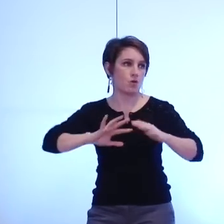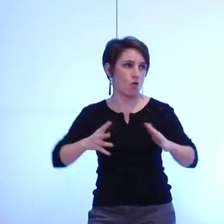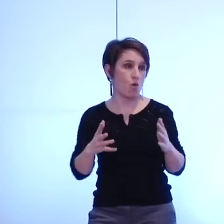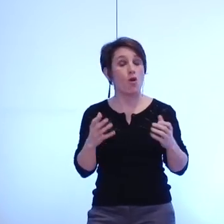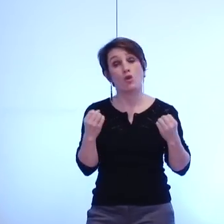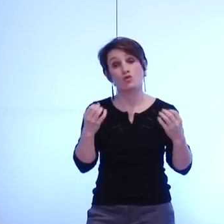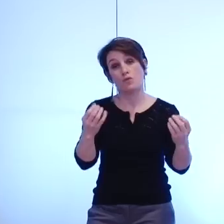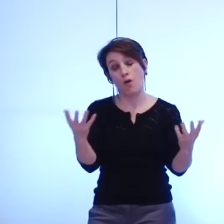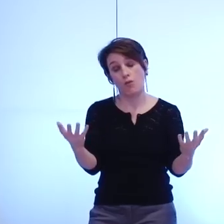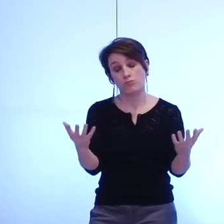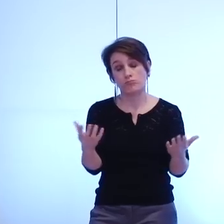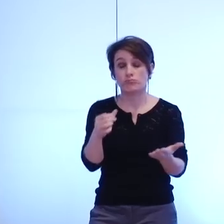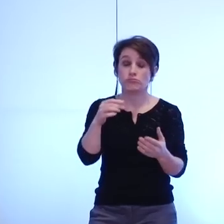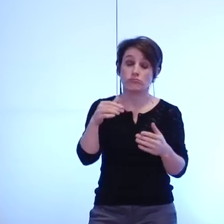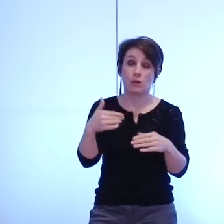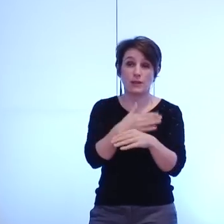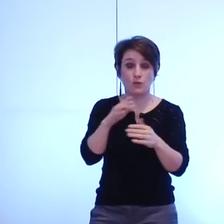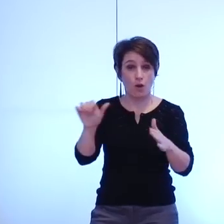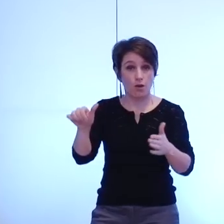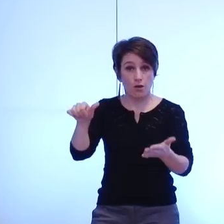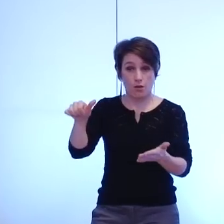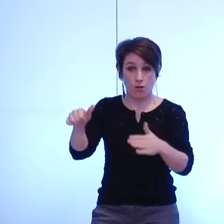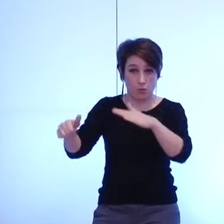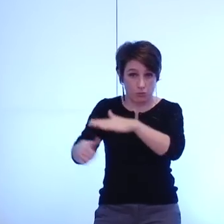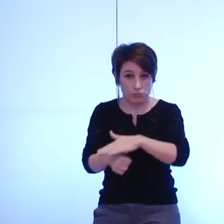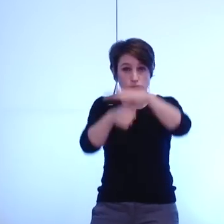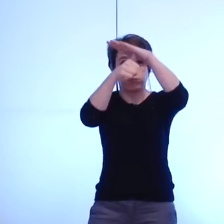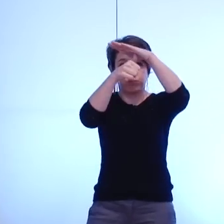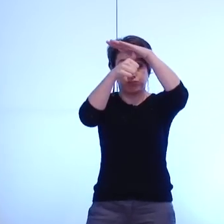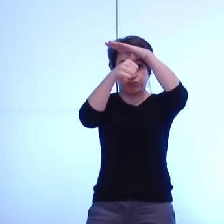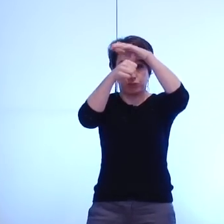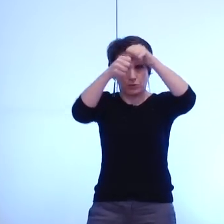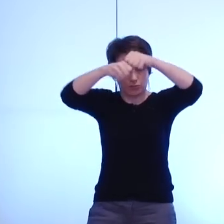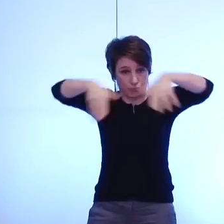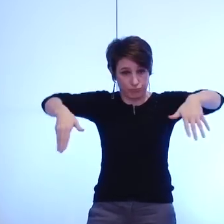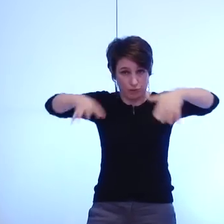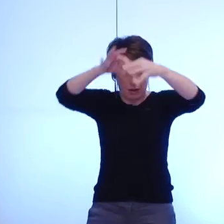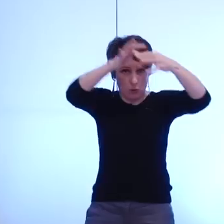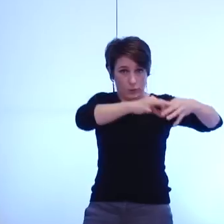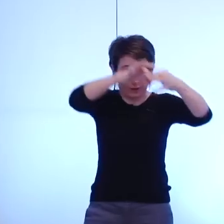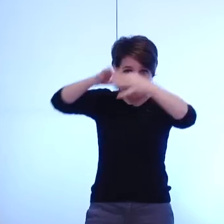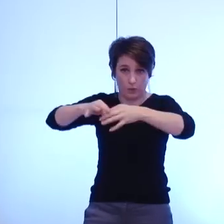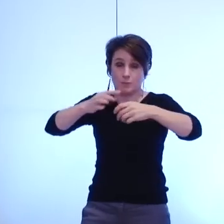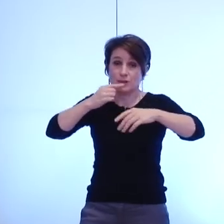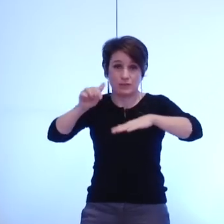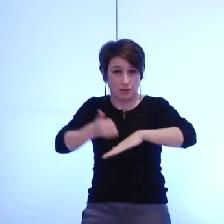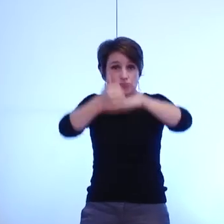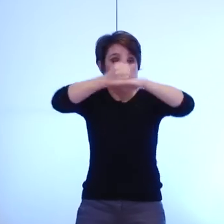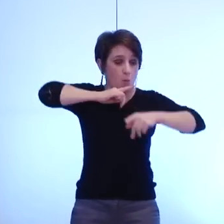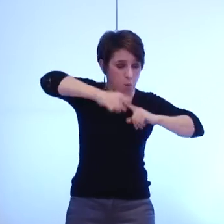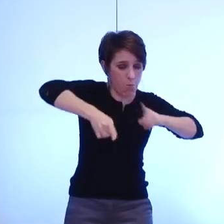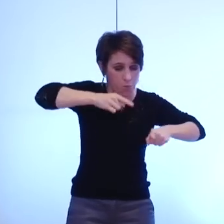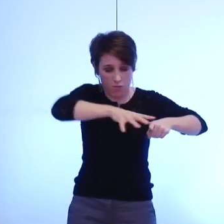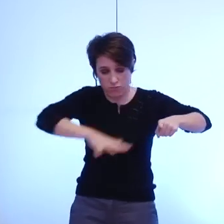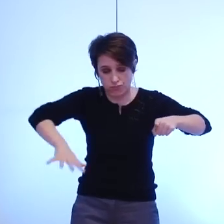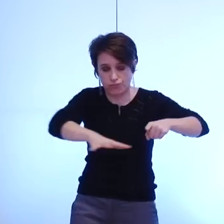disons du centre vers la périphérie fondés sur des rapports de domination ça n'est pas notre vision des choses